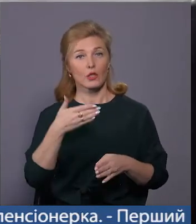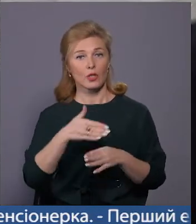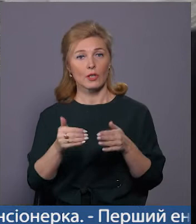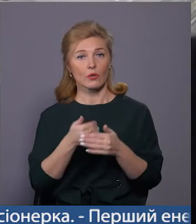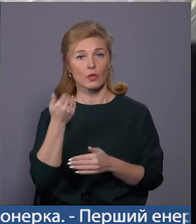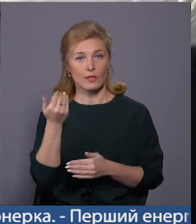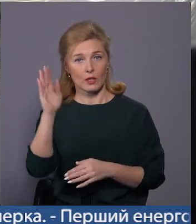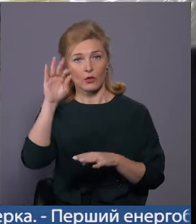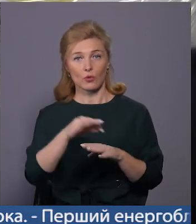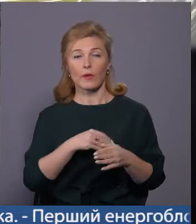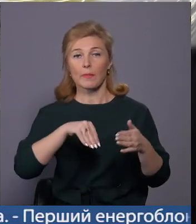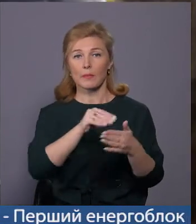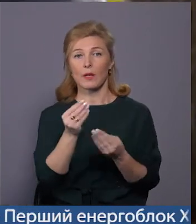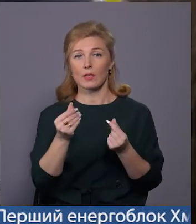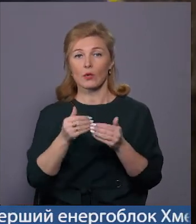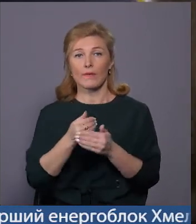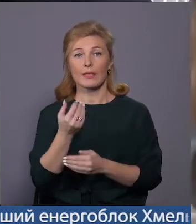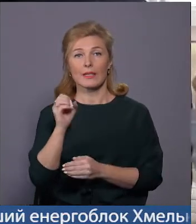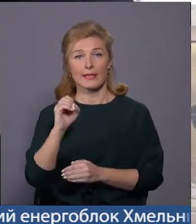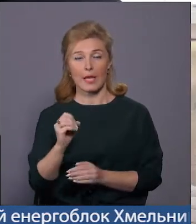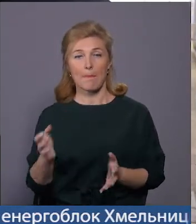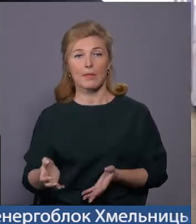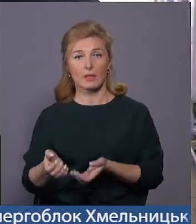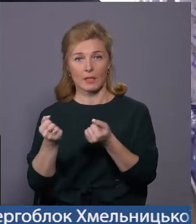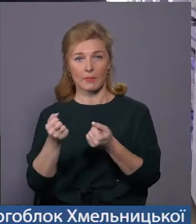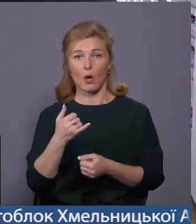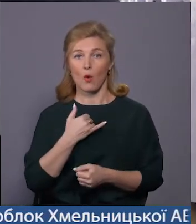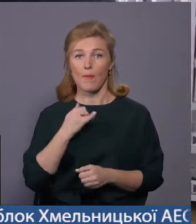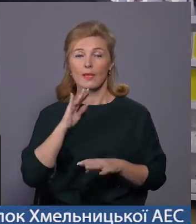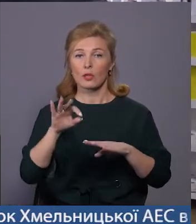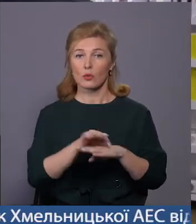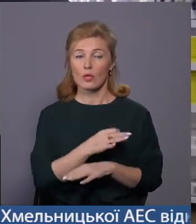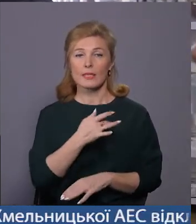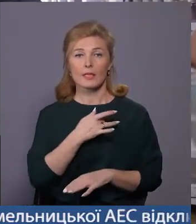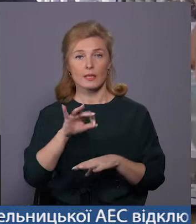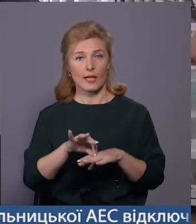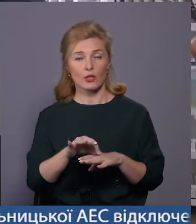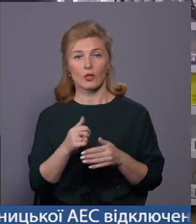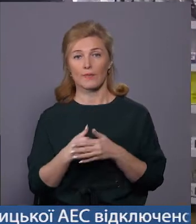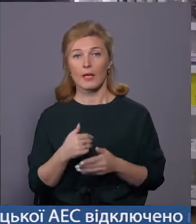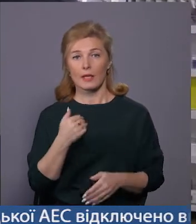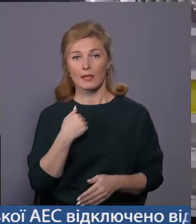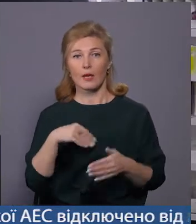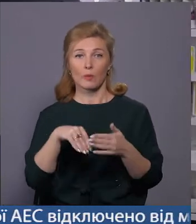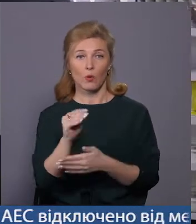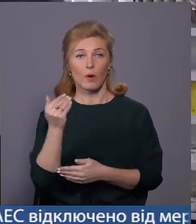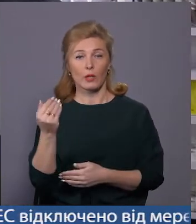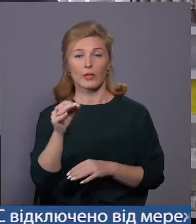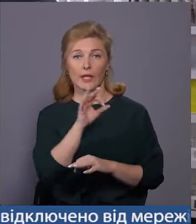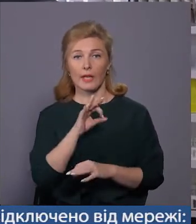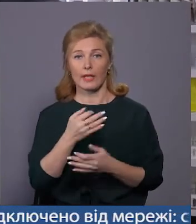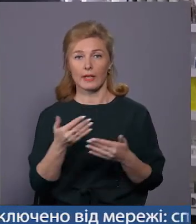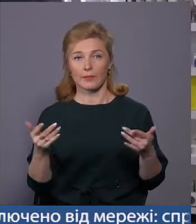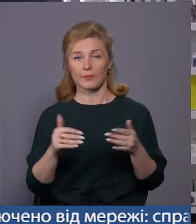із них чоловік придбає за кошти від її підтримки. У мене дружина сердечниця, то я покупаю їй ліки. Там сама